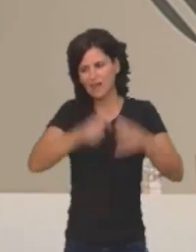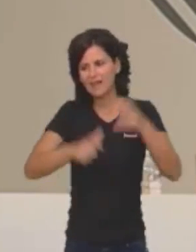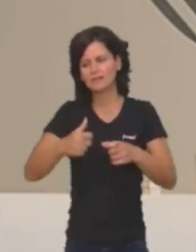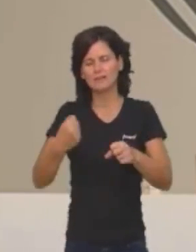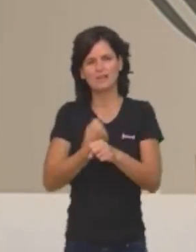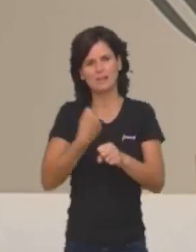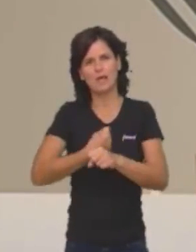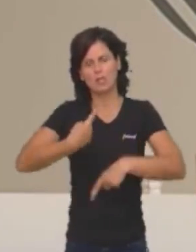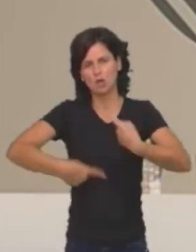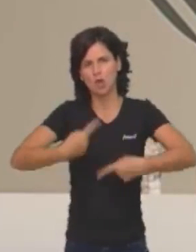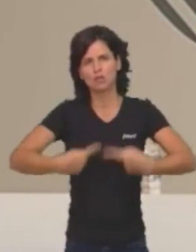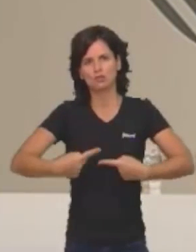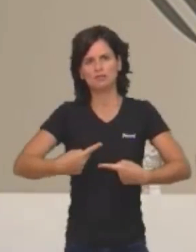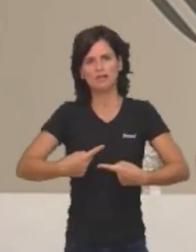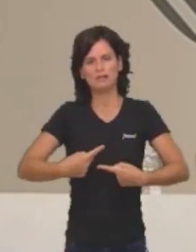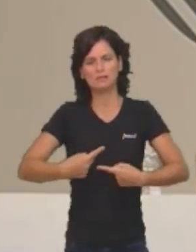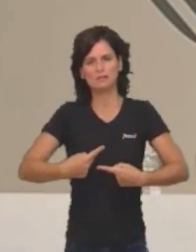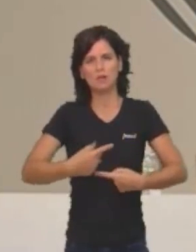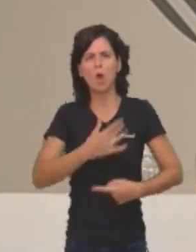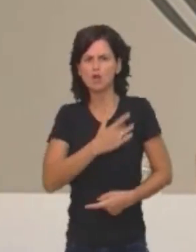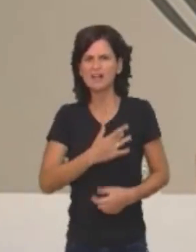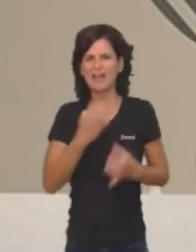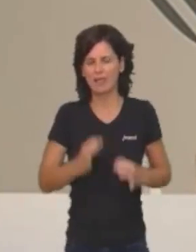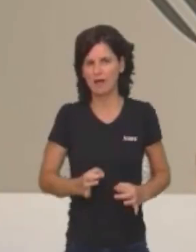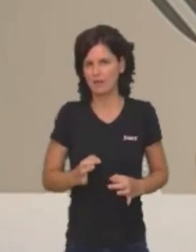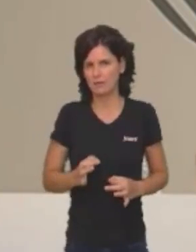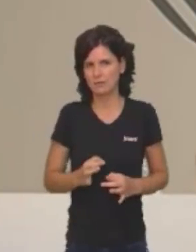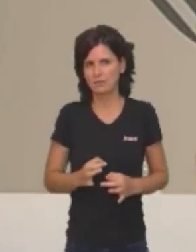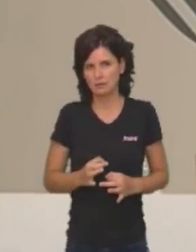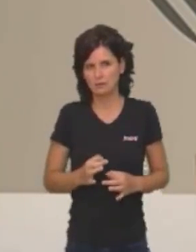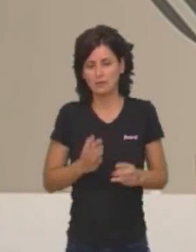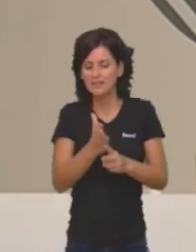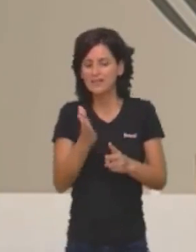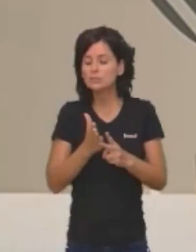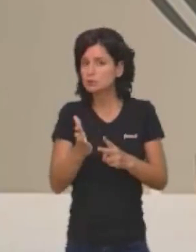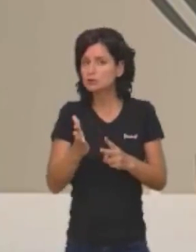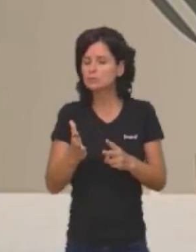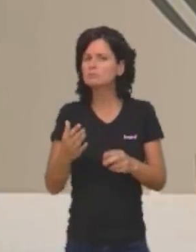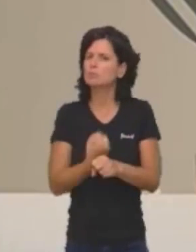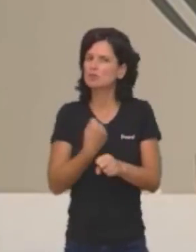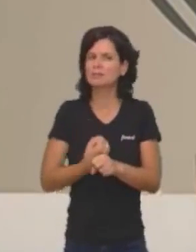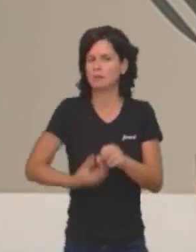viu en aquesta comunitat. I això són les dues línies de treball que en aquest tema anem a mantindre. Gràcies. Gràcies. Gràcies.